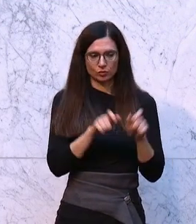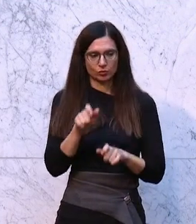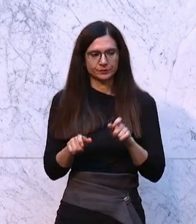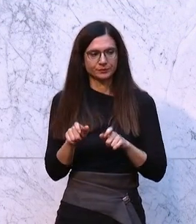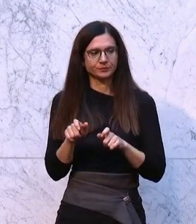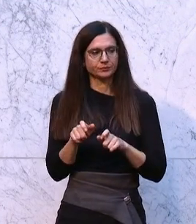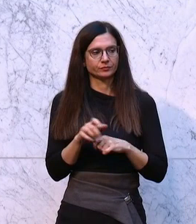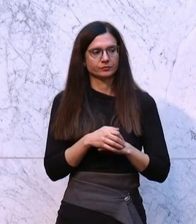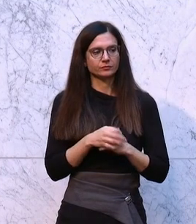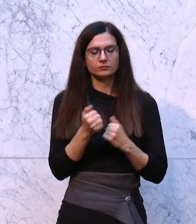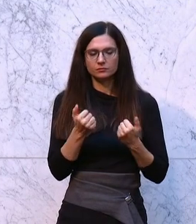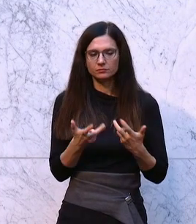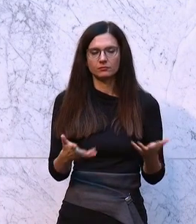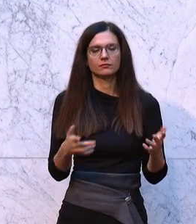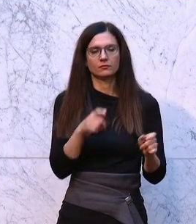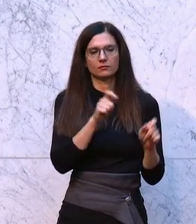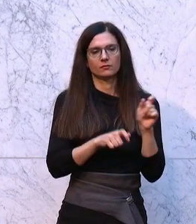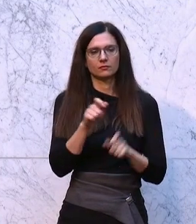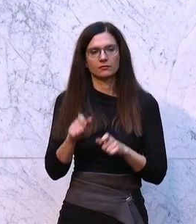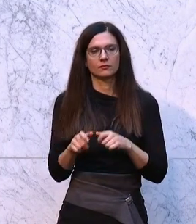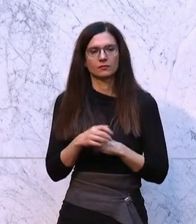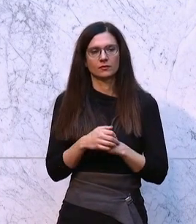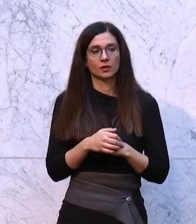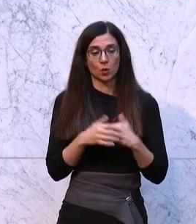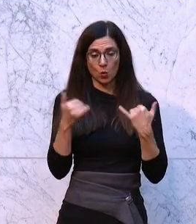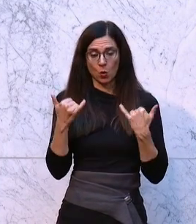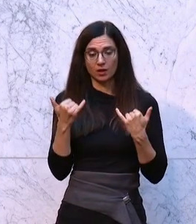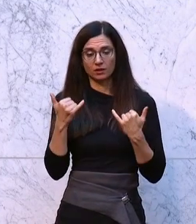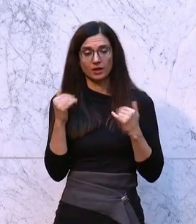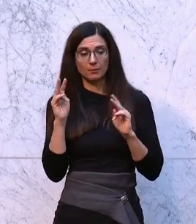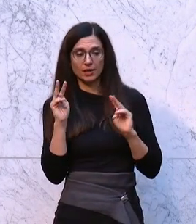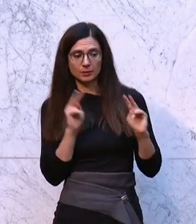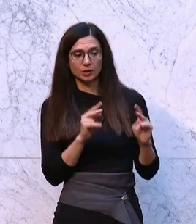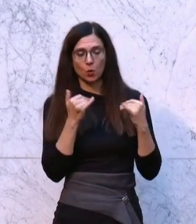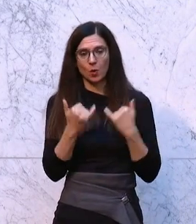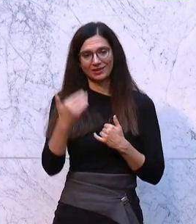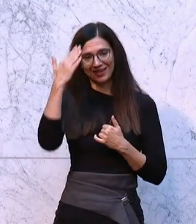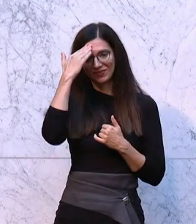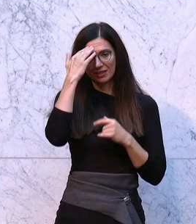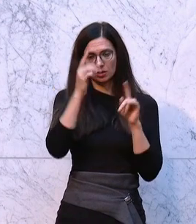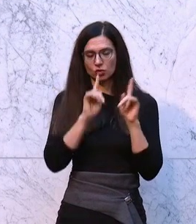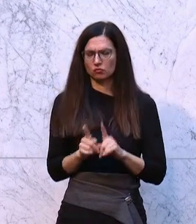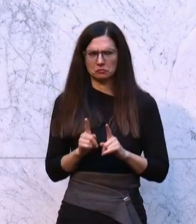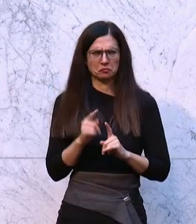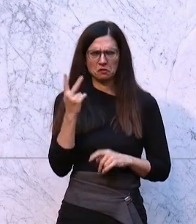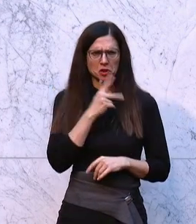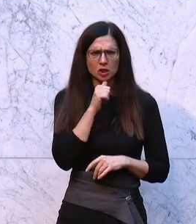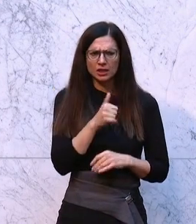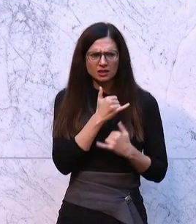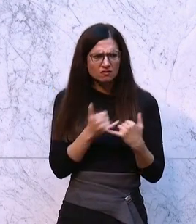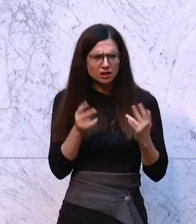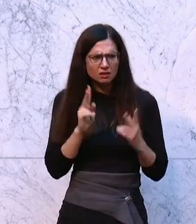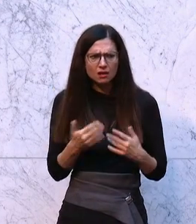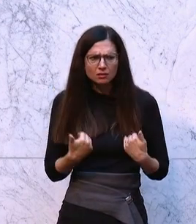glückliche Anzahl von Personen, mit denen man es aus heutiger Sicht und mit dem heutigen Wissen nicht verstehen kann, wie diese